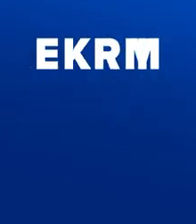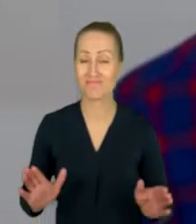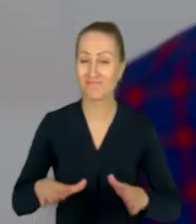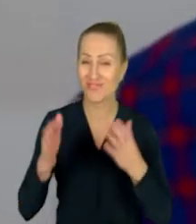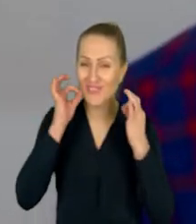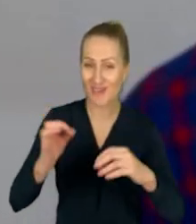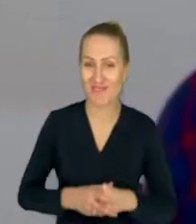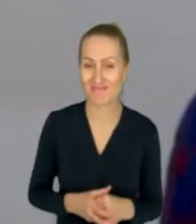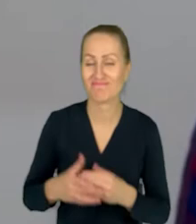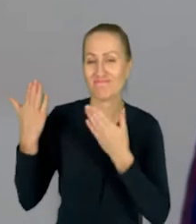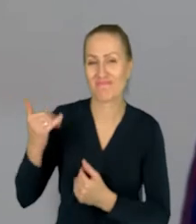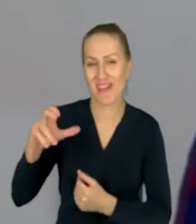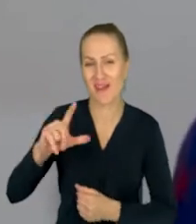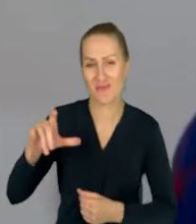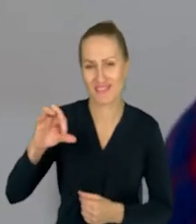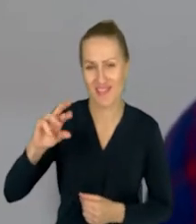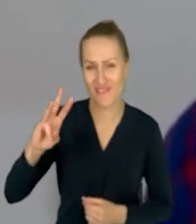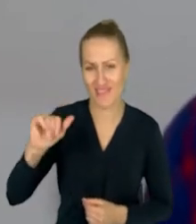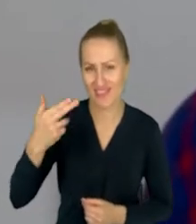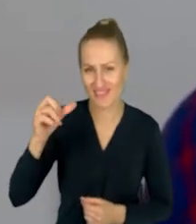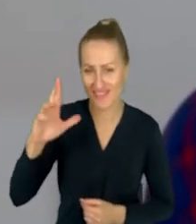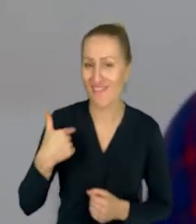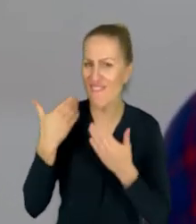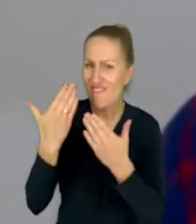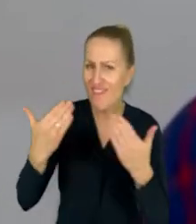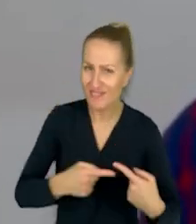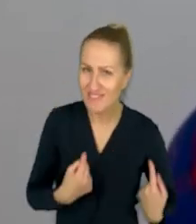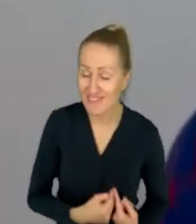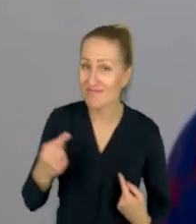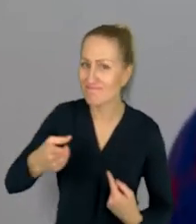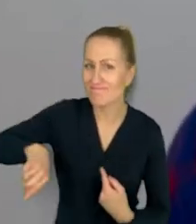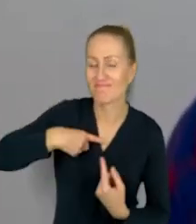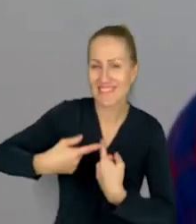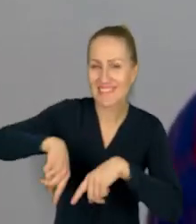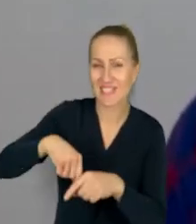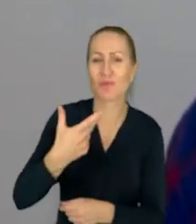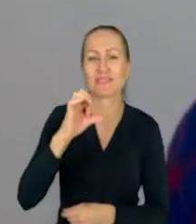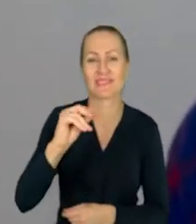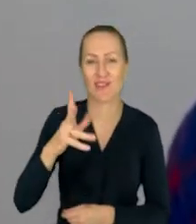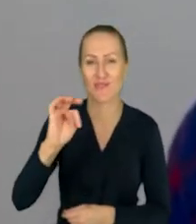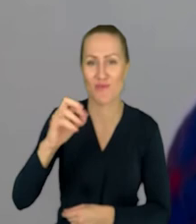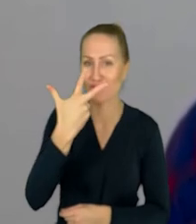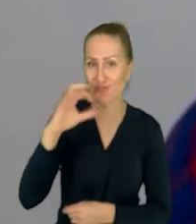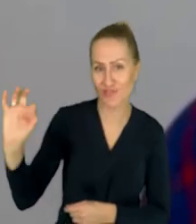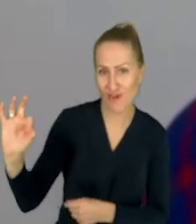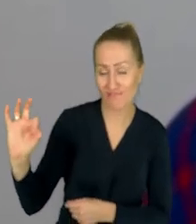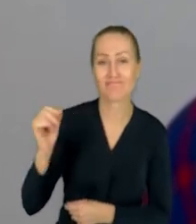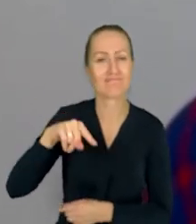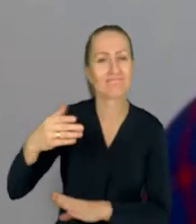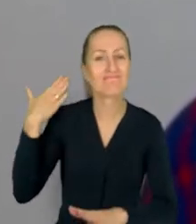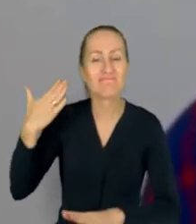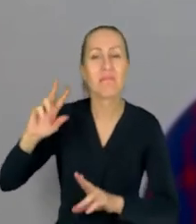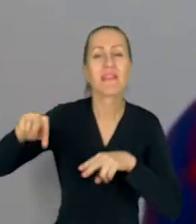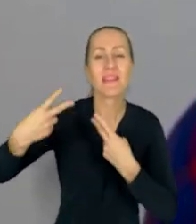W tej stronie Michał Serwiński. Witam Was bardzo serdecznie w imieniu całego zespołu Sektor 3.0. Jak się okazuje na ostatnim live'ie